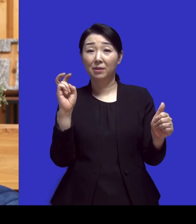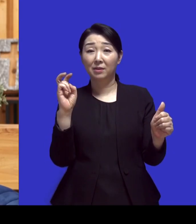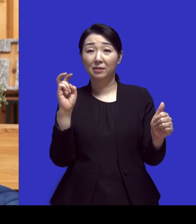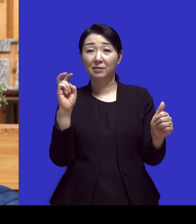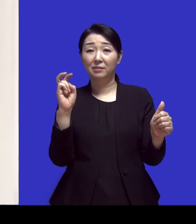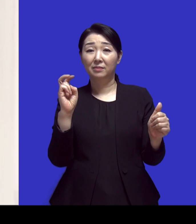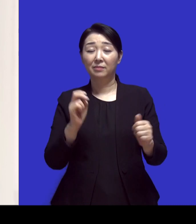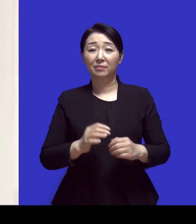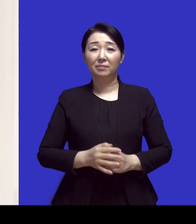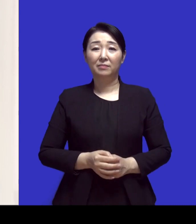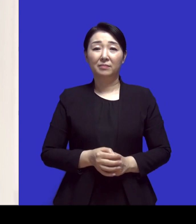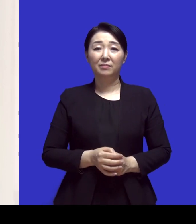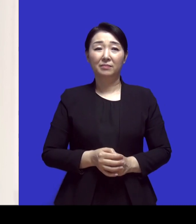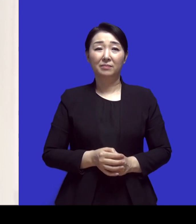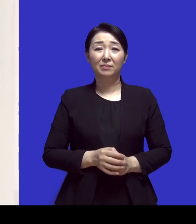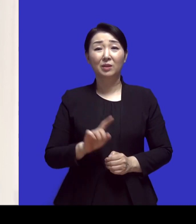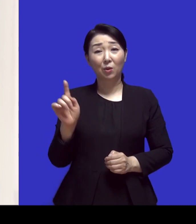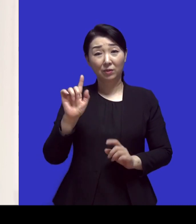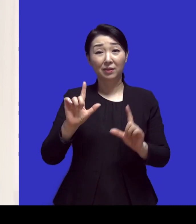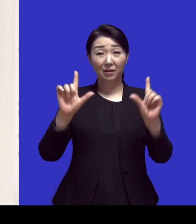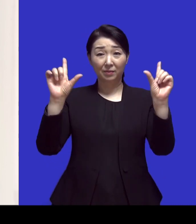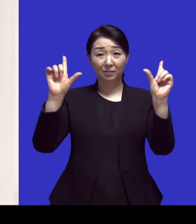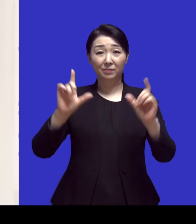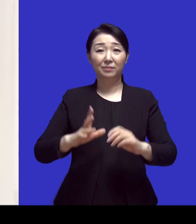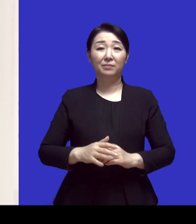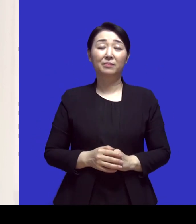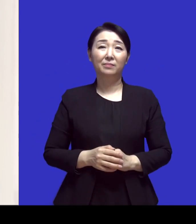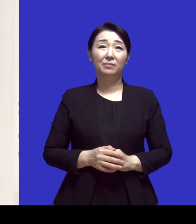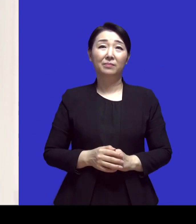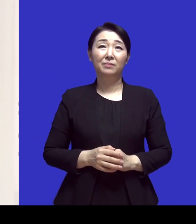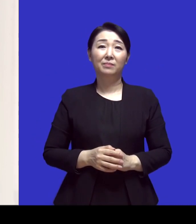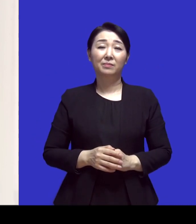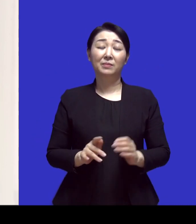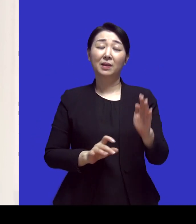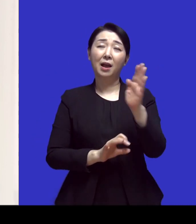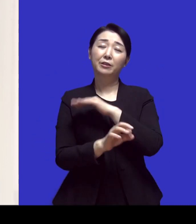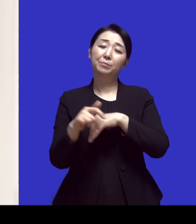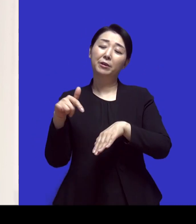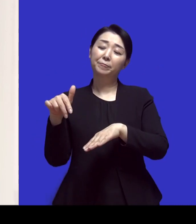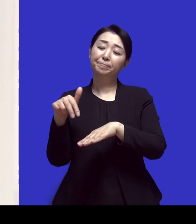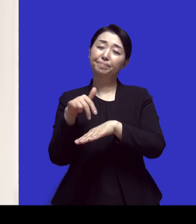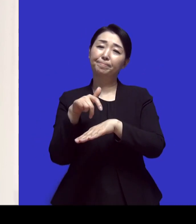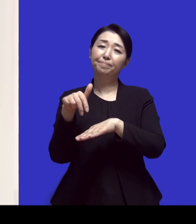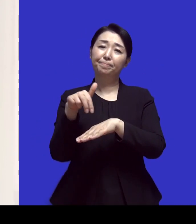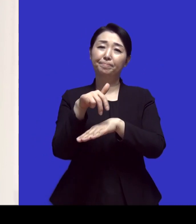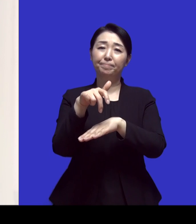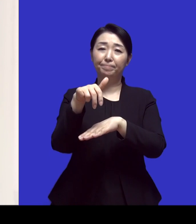네 뭐 하루는 이제 아침에 산책을 갔죠 네 저기